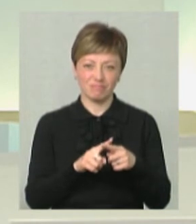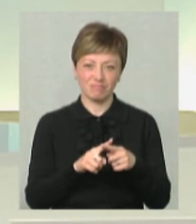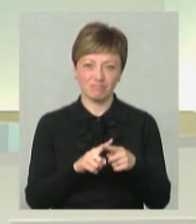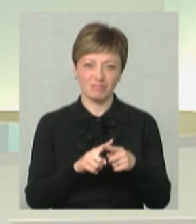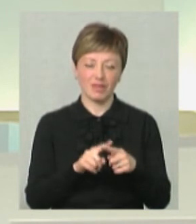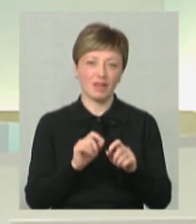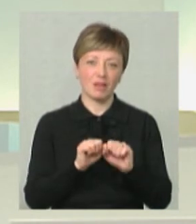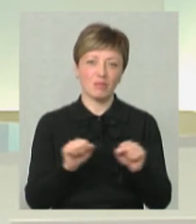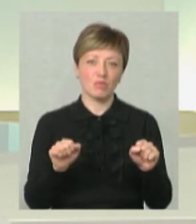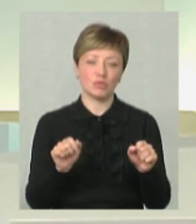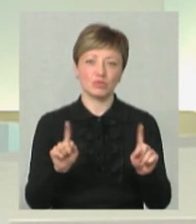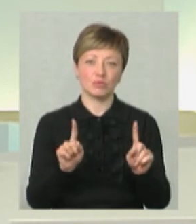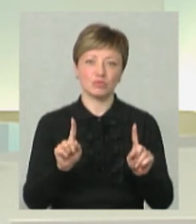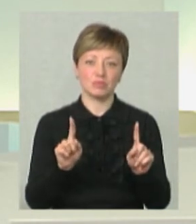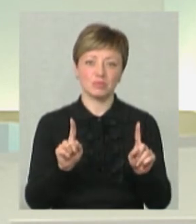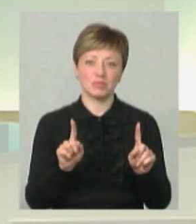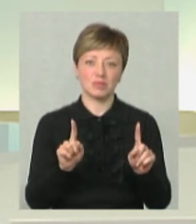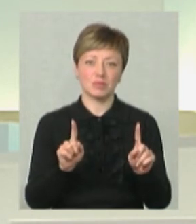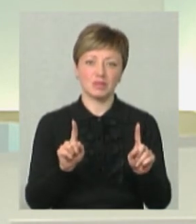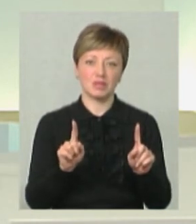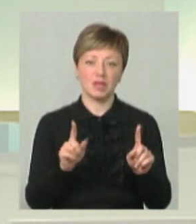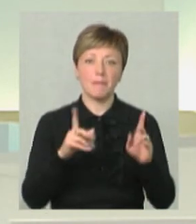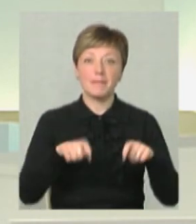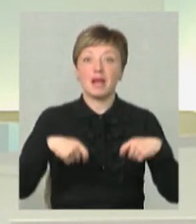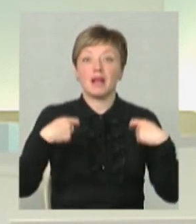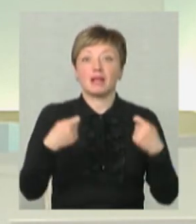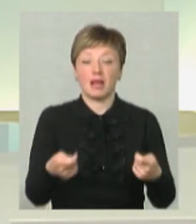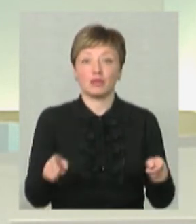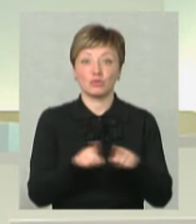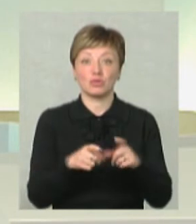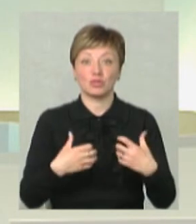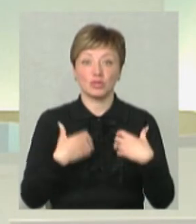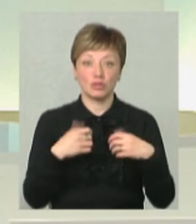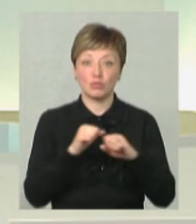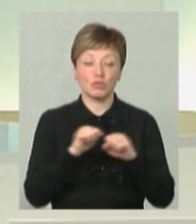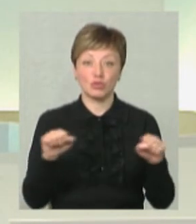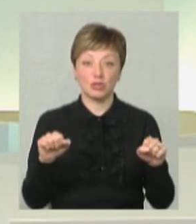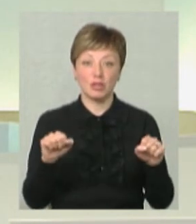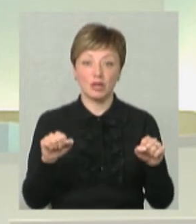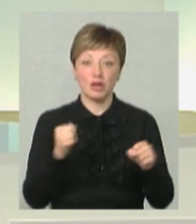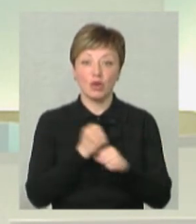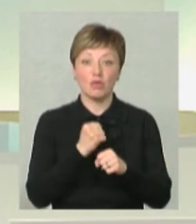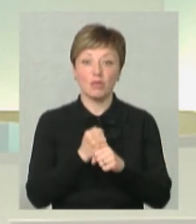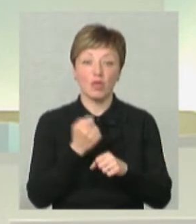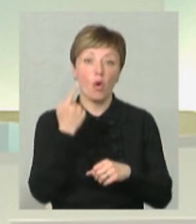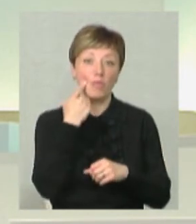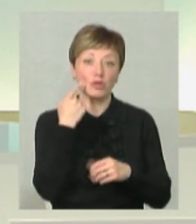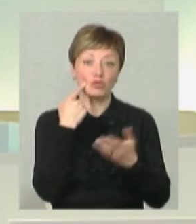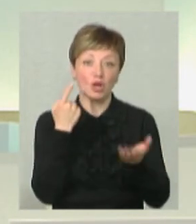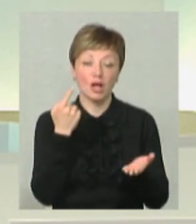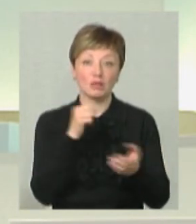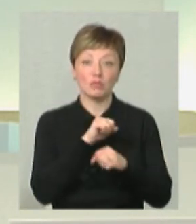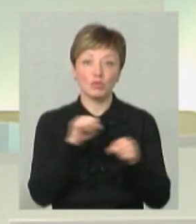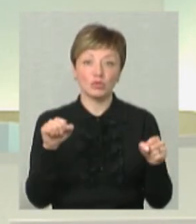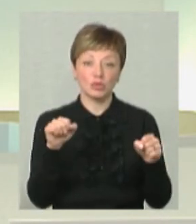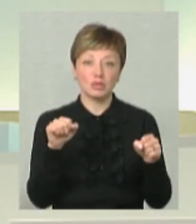не можна, щоб, бачите, якщо навіть передати щось таке страшне, то тут не можна, аби, це ображати, не можна